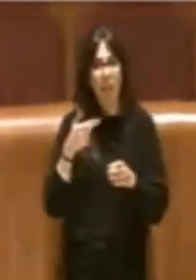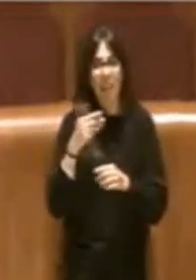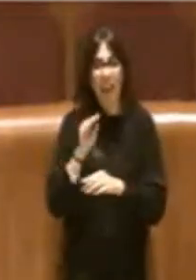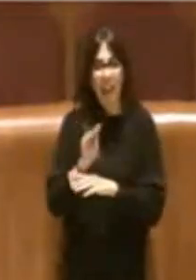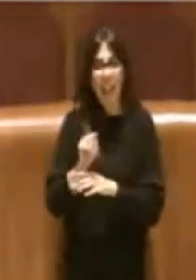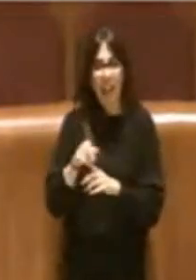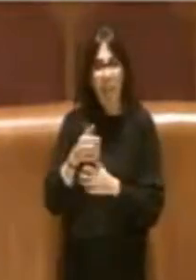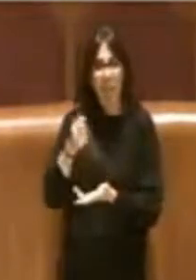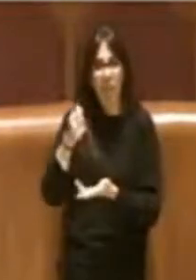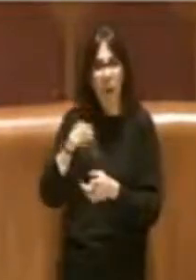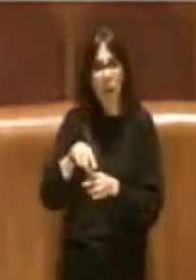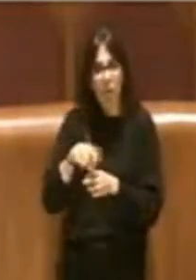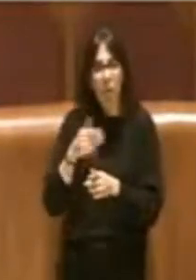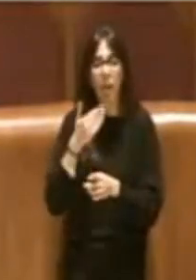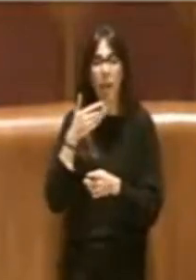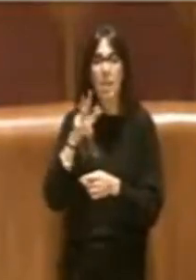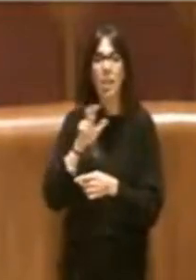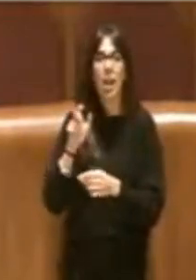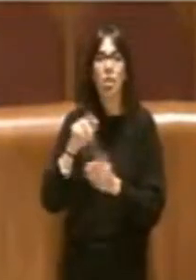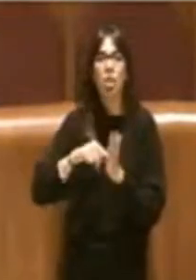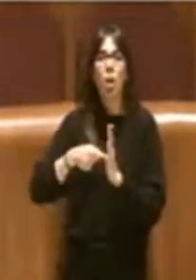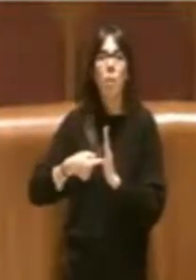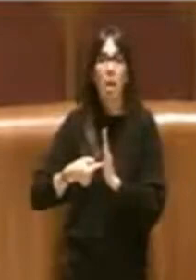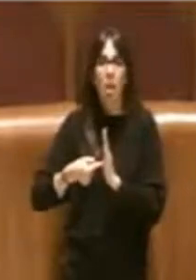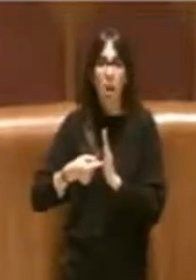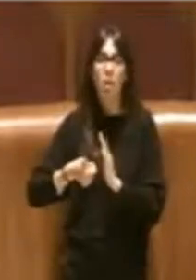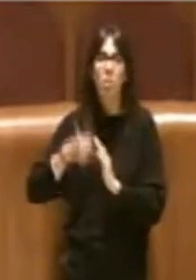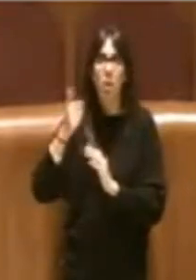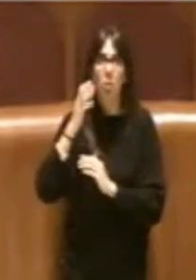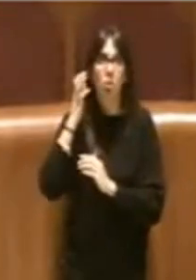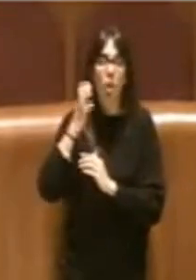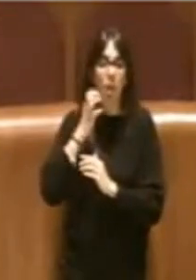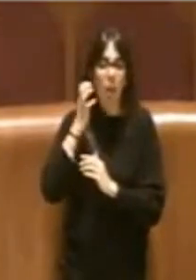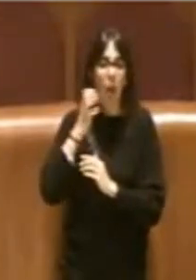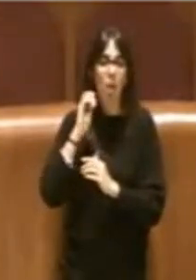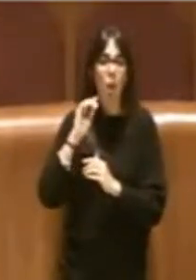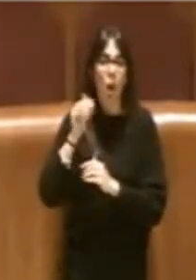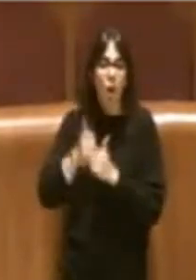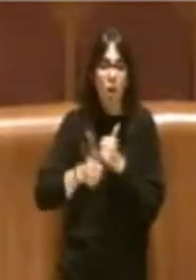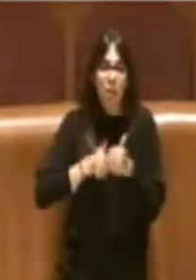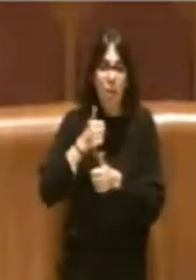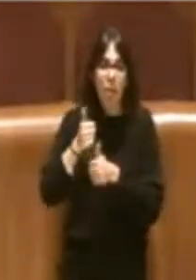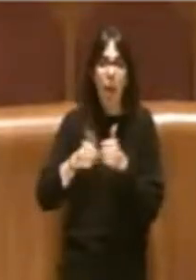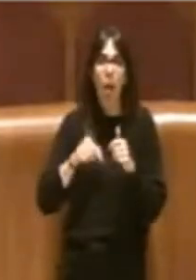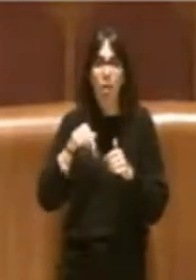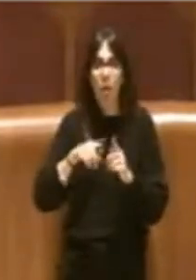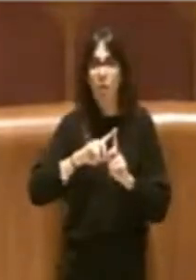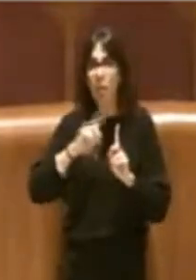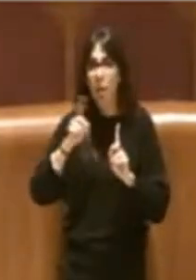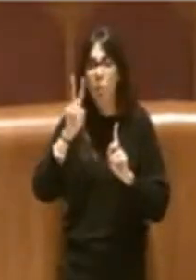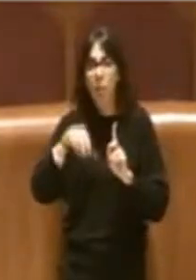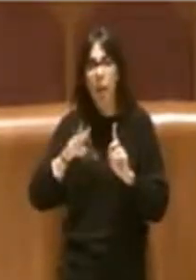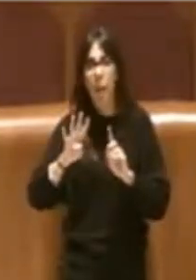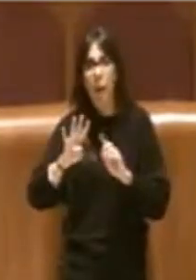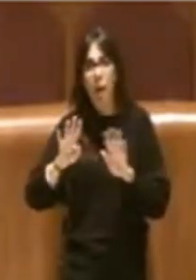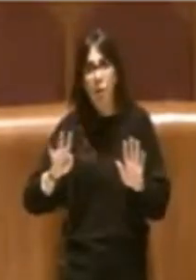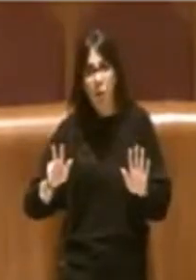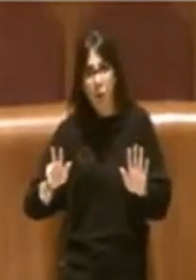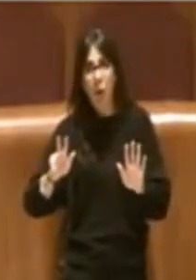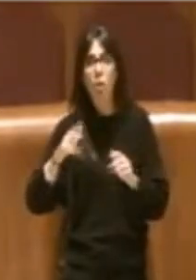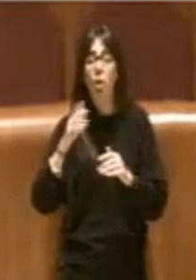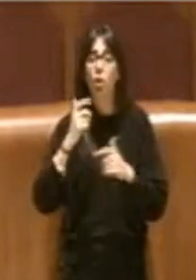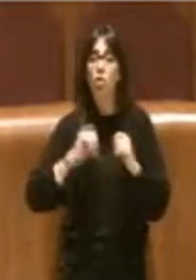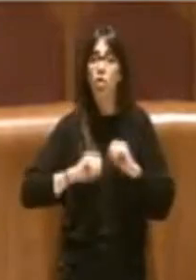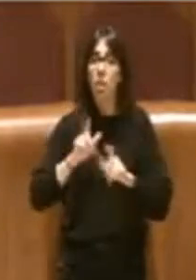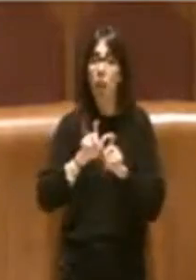milioni che il primo gennaio di tutti gli anni da qui al duemila quarantotto tutti i cittadini italiani